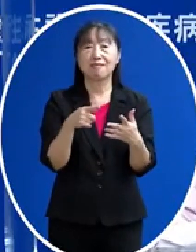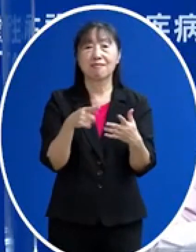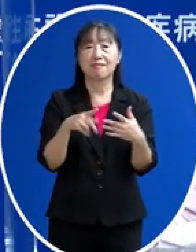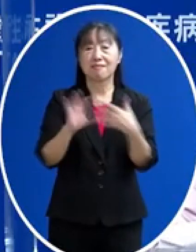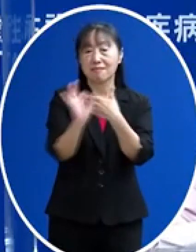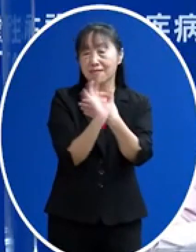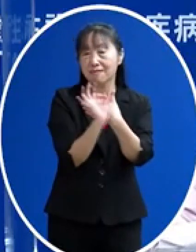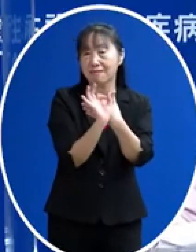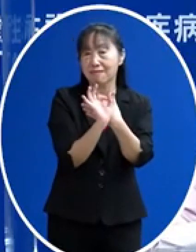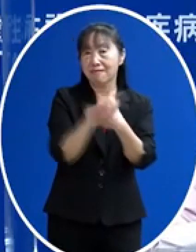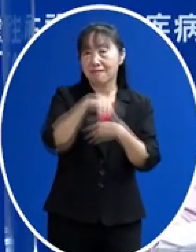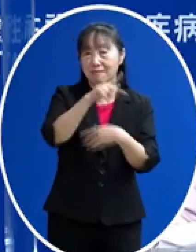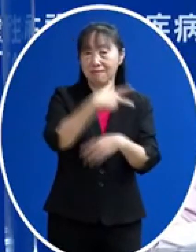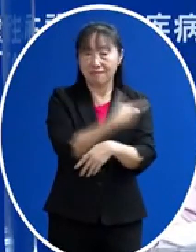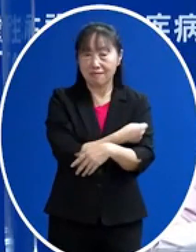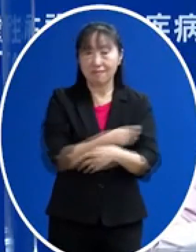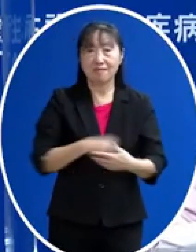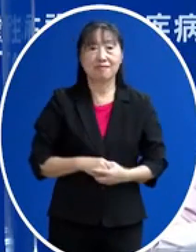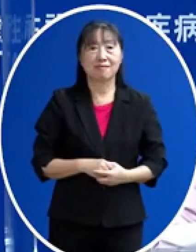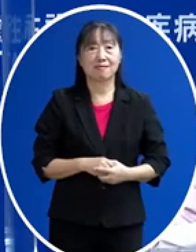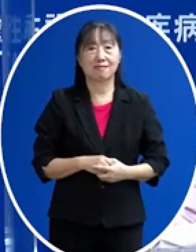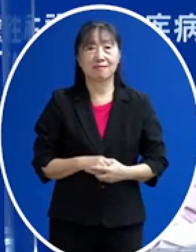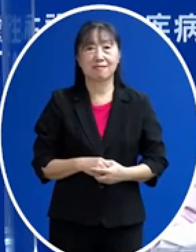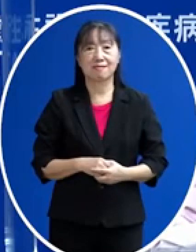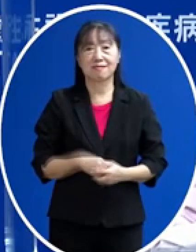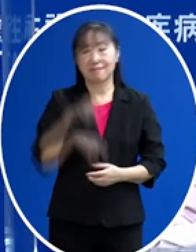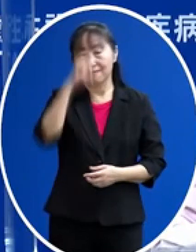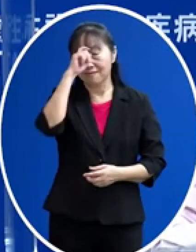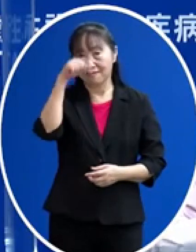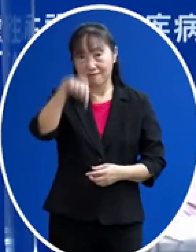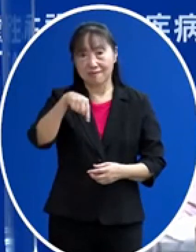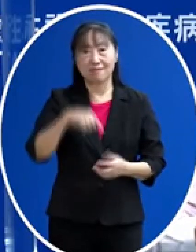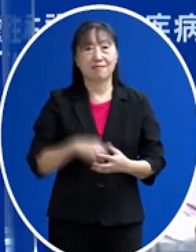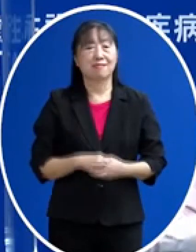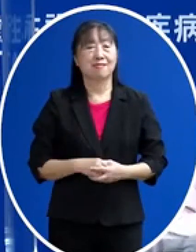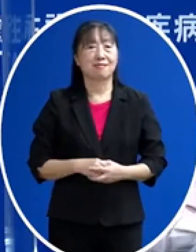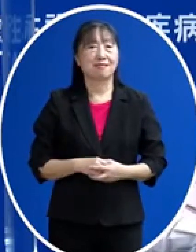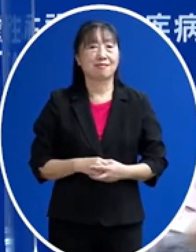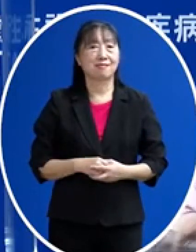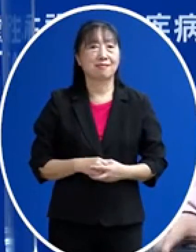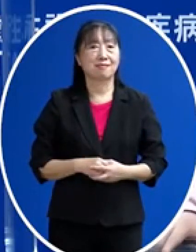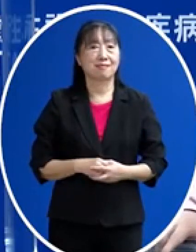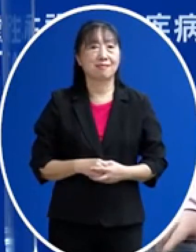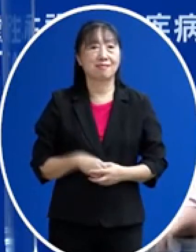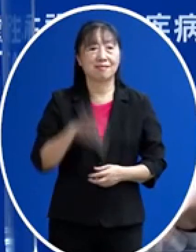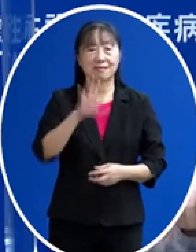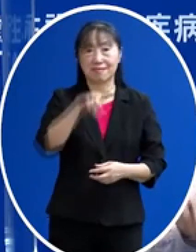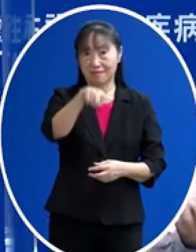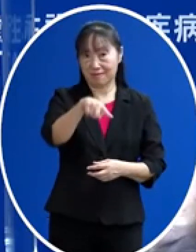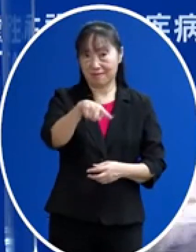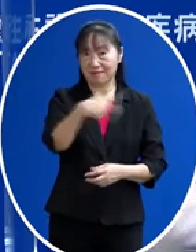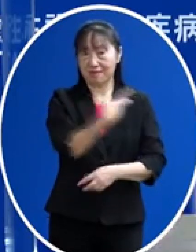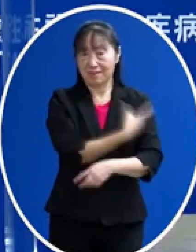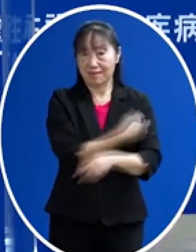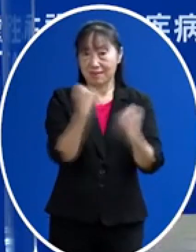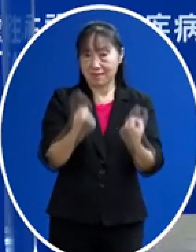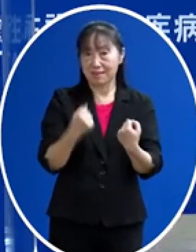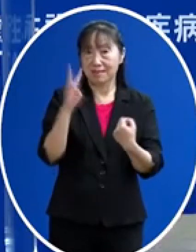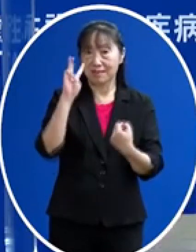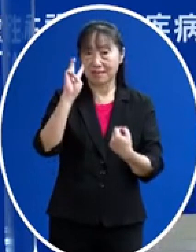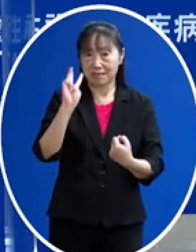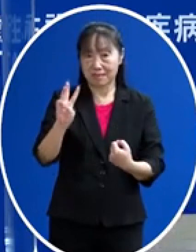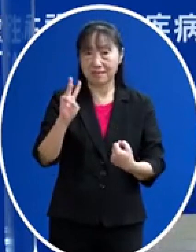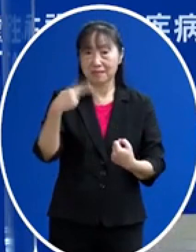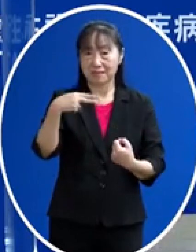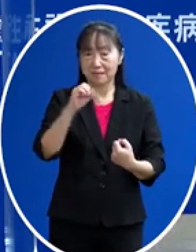臨床試驗那換句話說 希望這個能夠在有這樣的疫苗 最後在WHO 如果